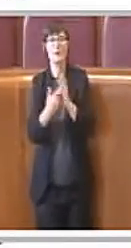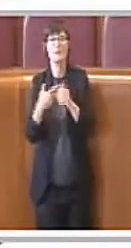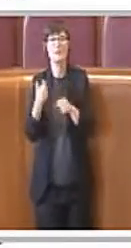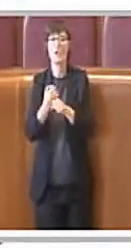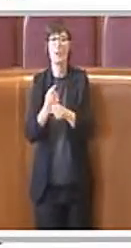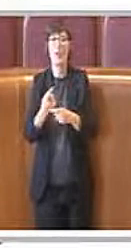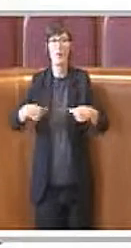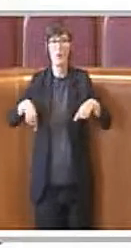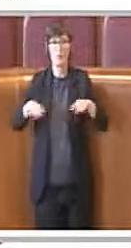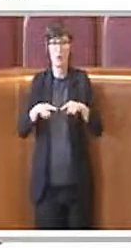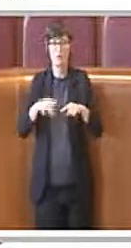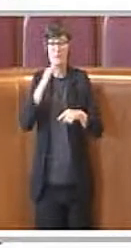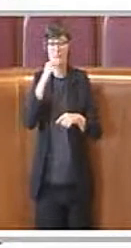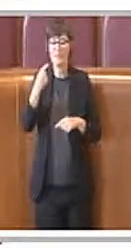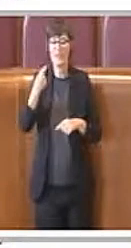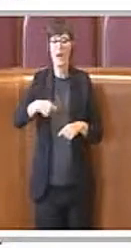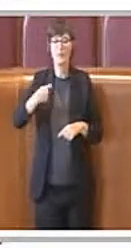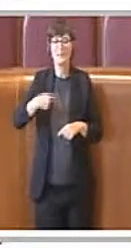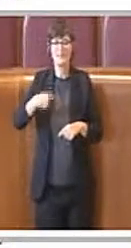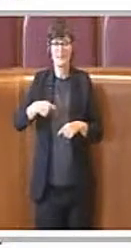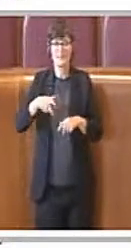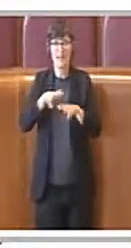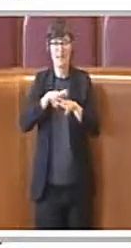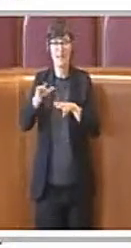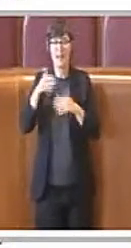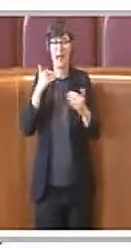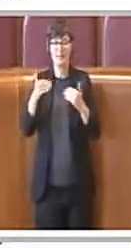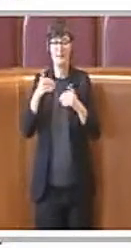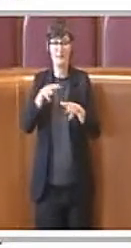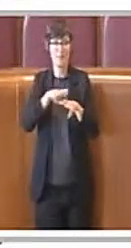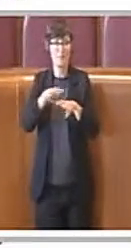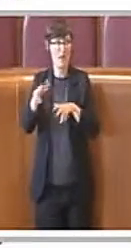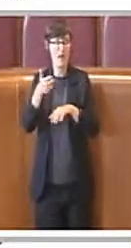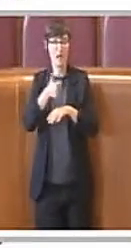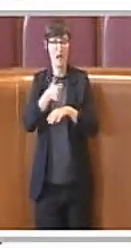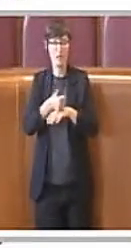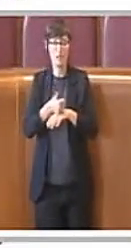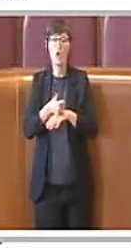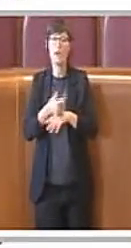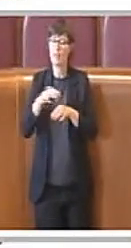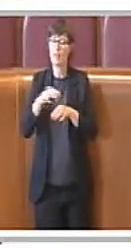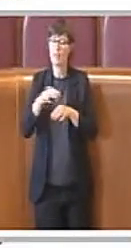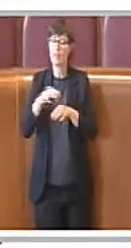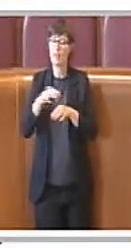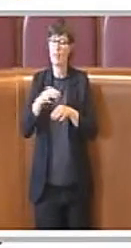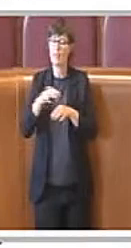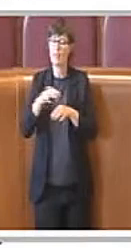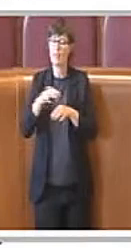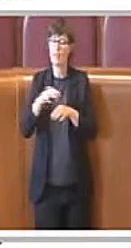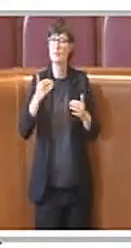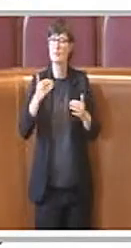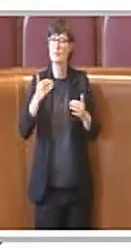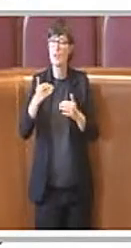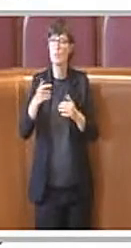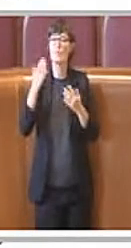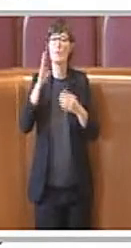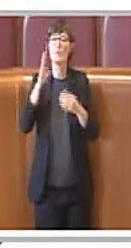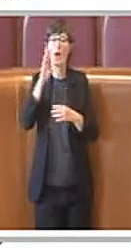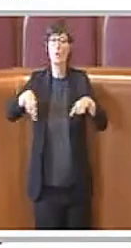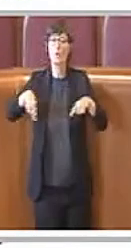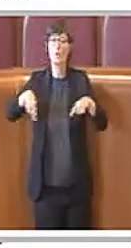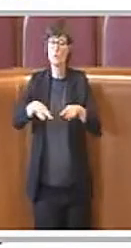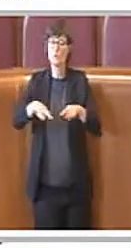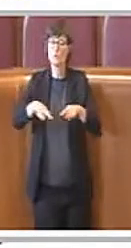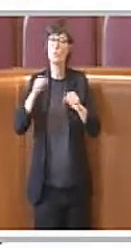prevede che il Presidente dell'Assemblea Capitolina stabilisca apposite sedute in cui le consulte possano illustrare le attività svolte dalle stesse, ad